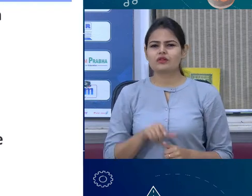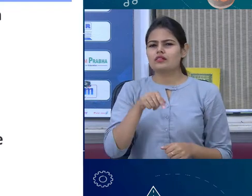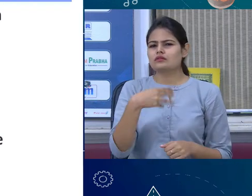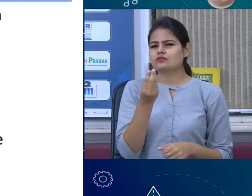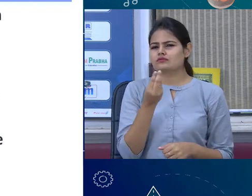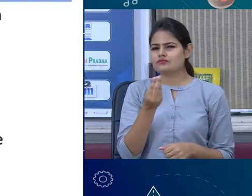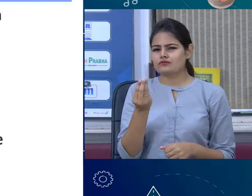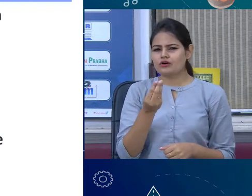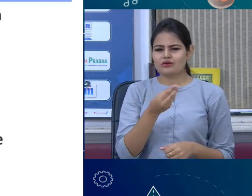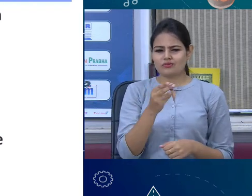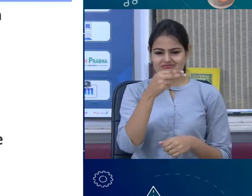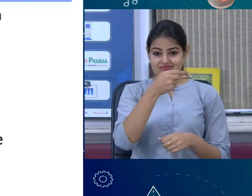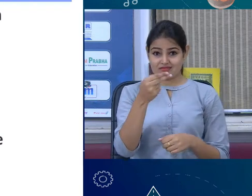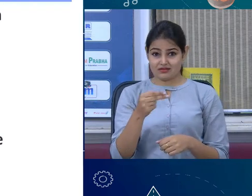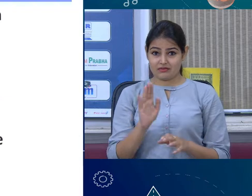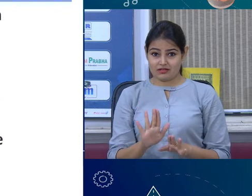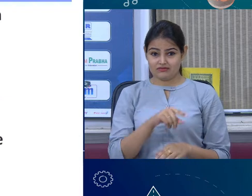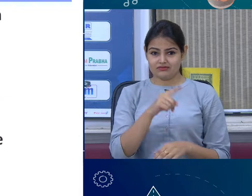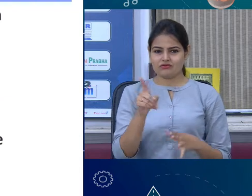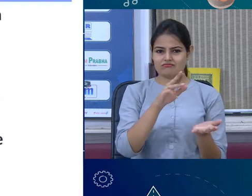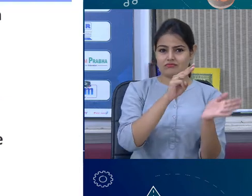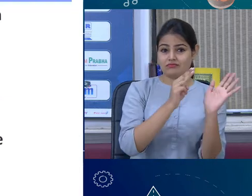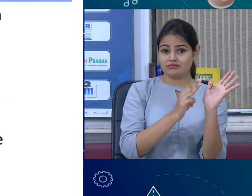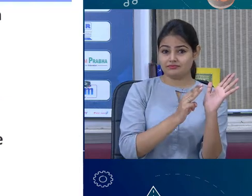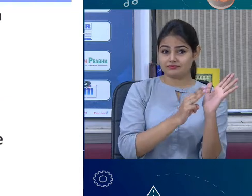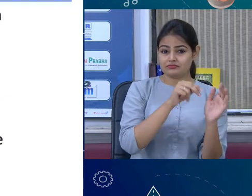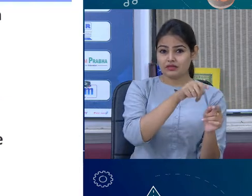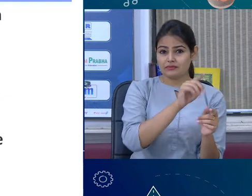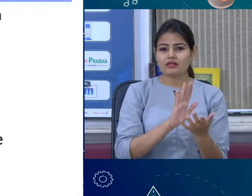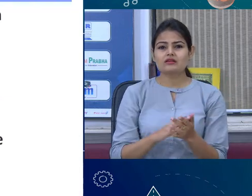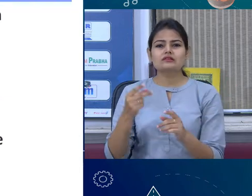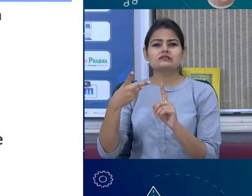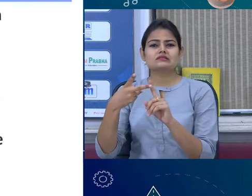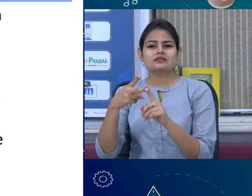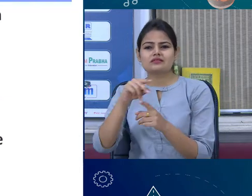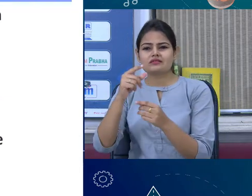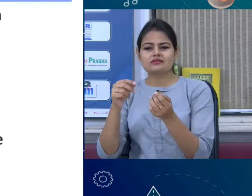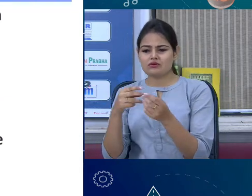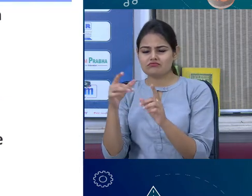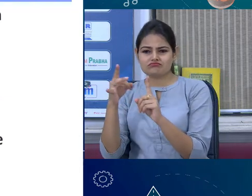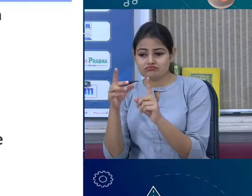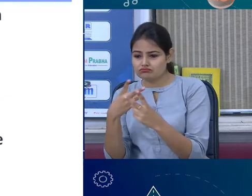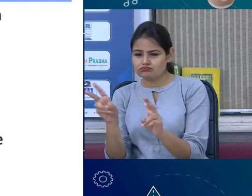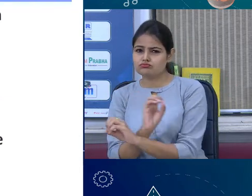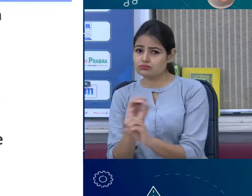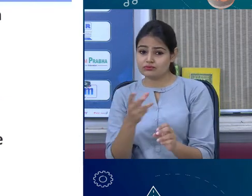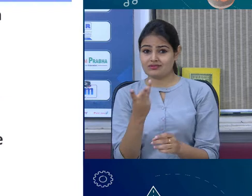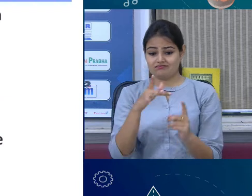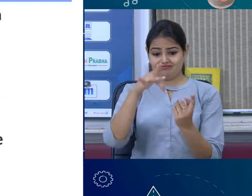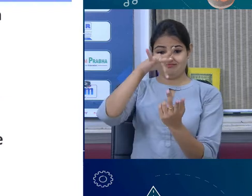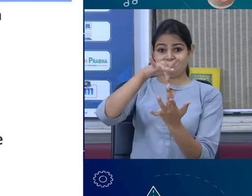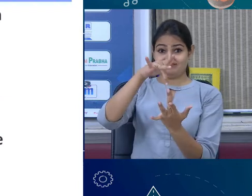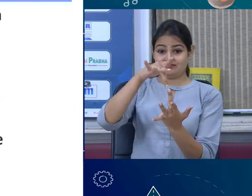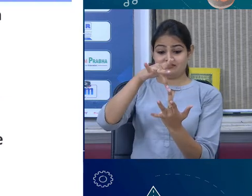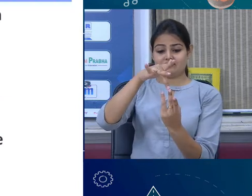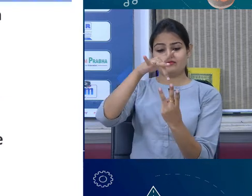of the metals metalloids and non-metals अब तक क्लास 10 के हमारे बच्चों को बुल कुड ये नाम ब्रट गया है बड़